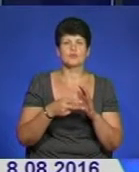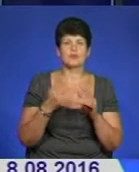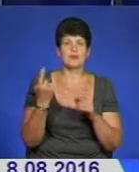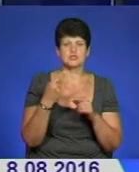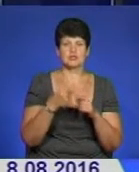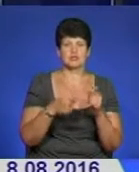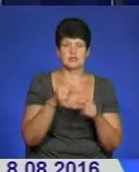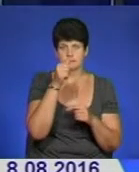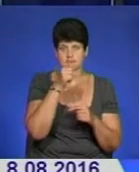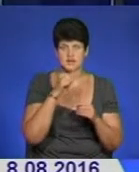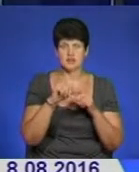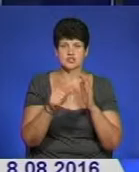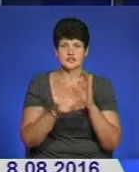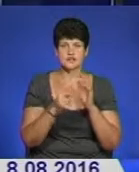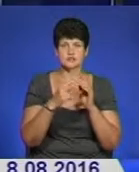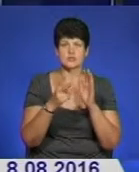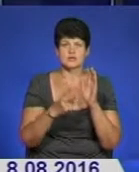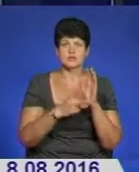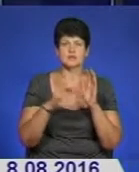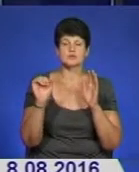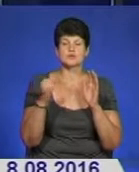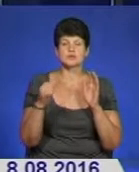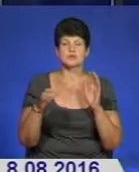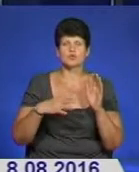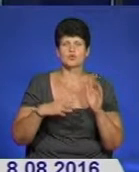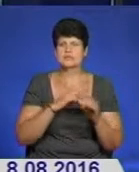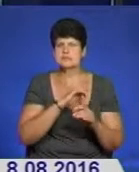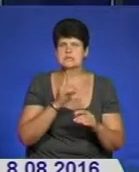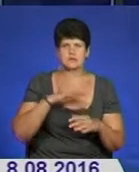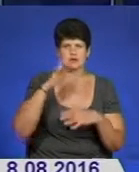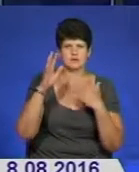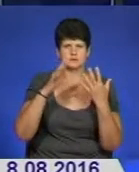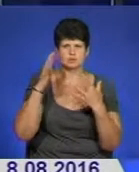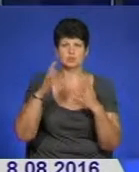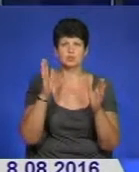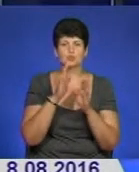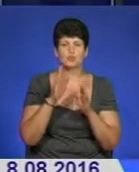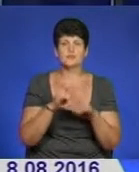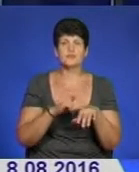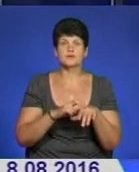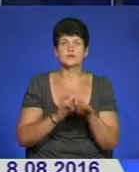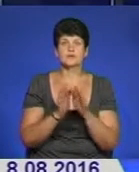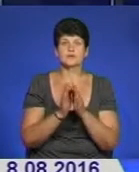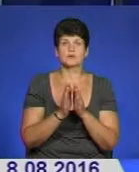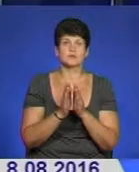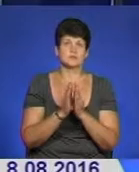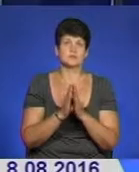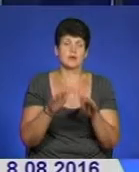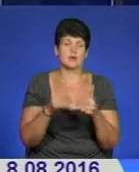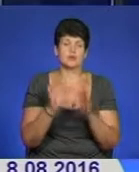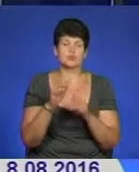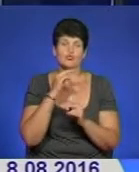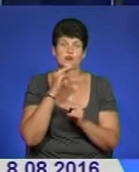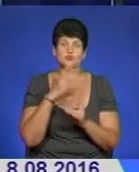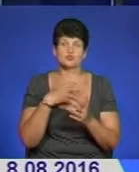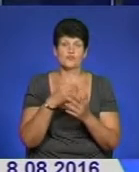місяця. А 16 та 17 серпня очікують сильні бурі. Лікарі у такі дні радять бути особливо уважними